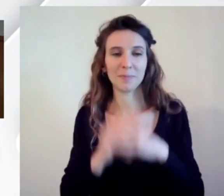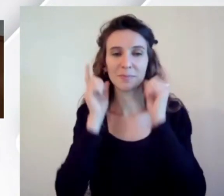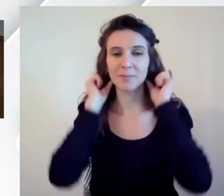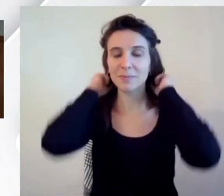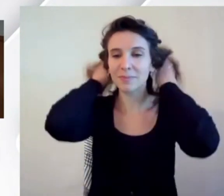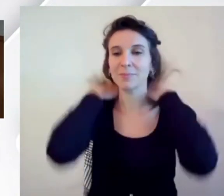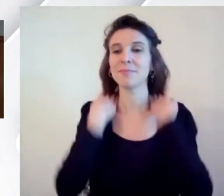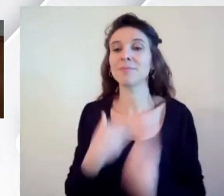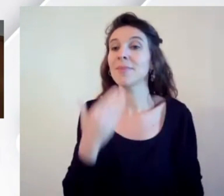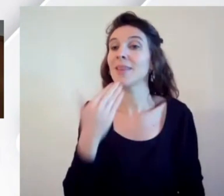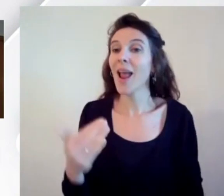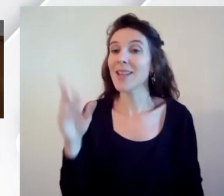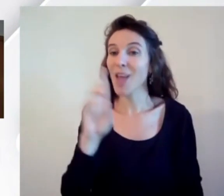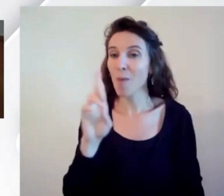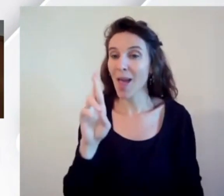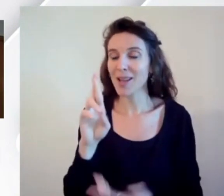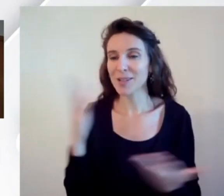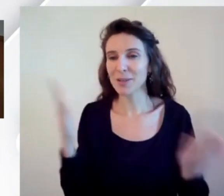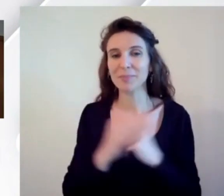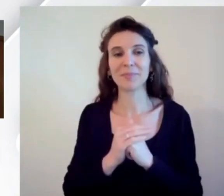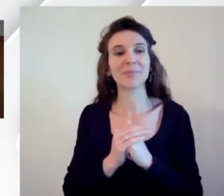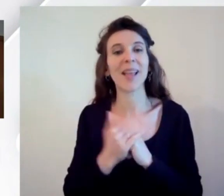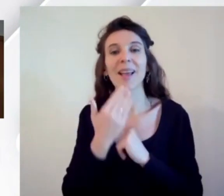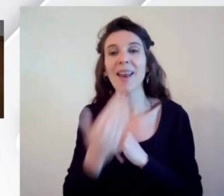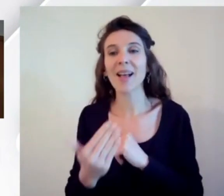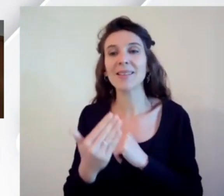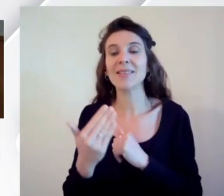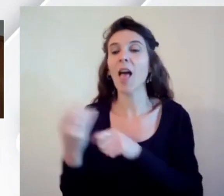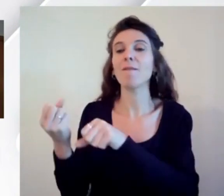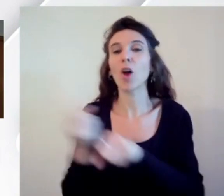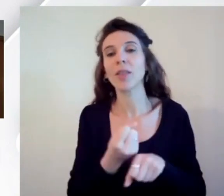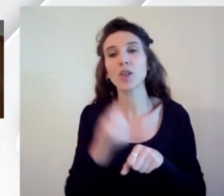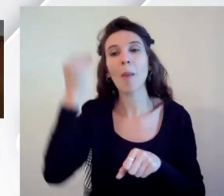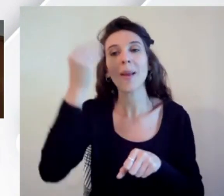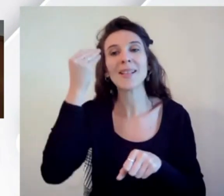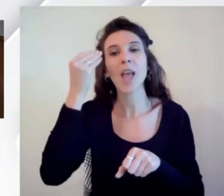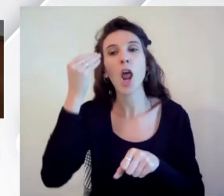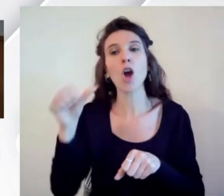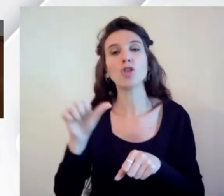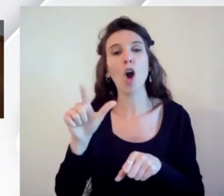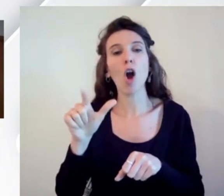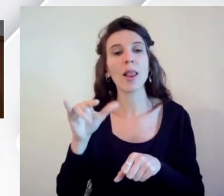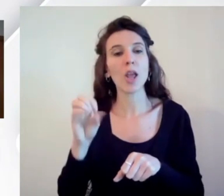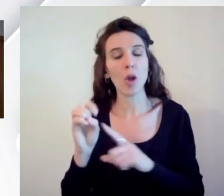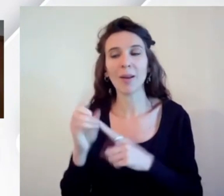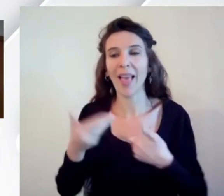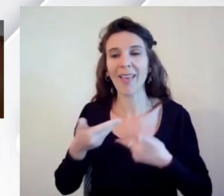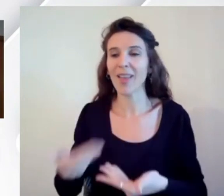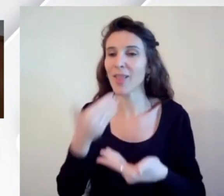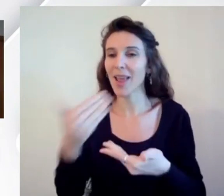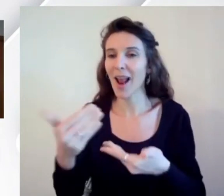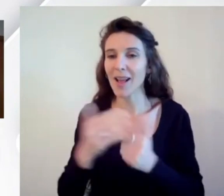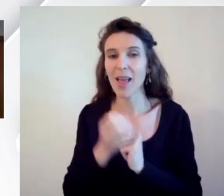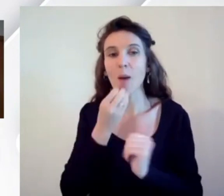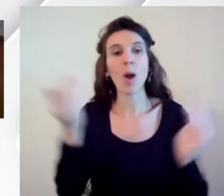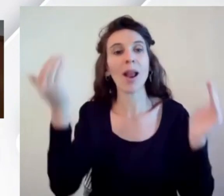grazie mille Roberto grazie mille alla fondazione Pensiero Solido di avermi invitato e buonasera